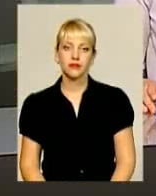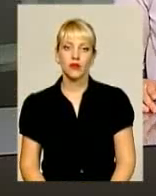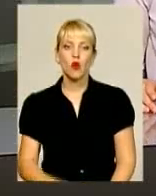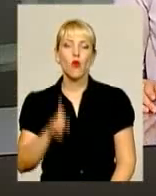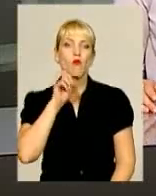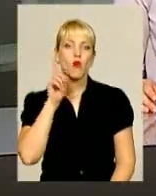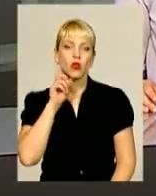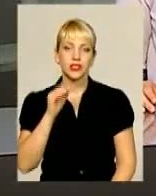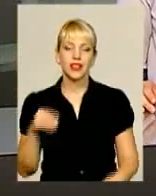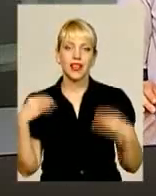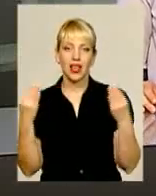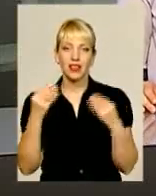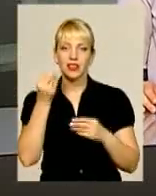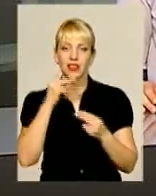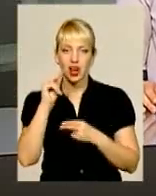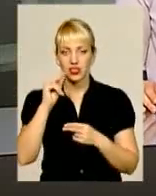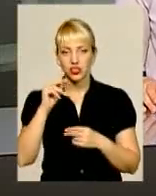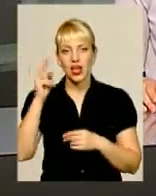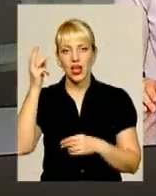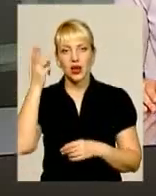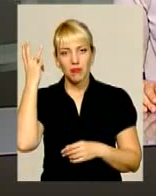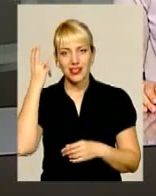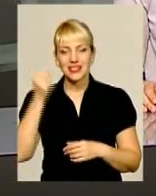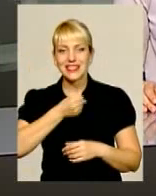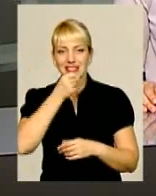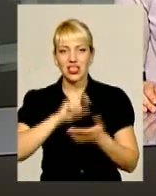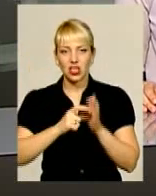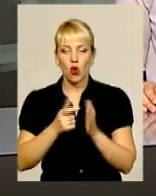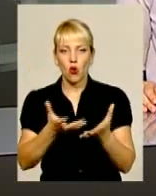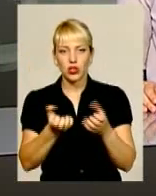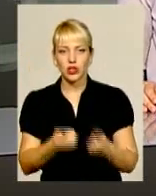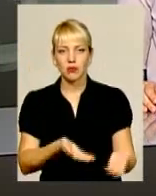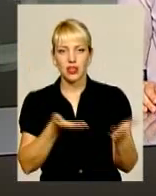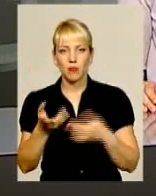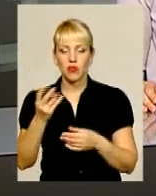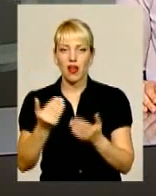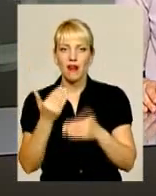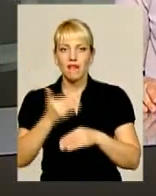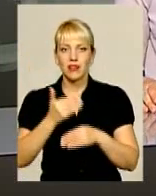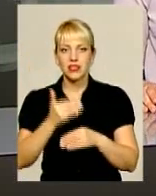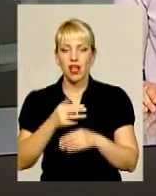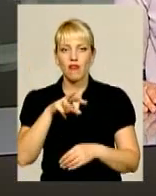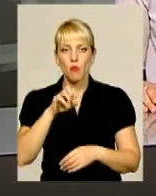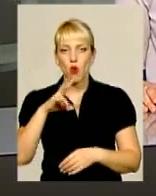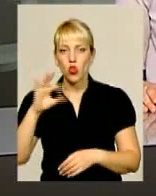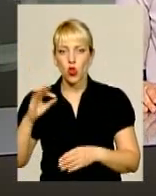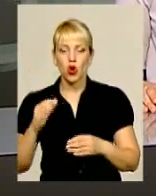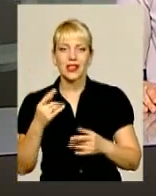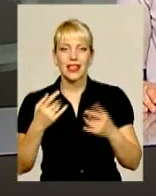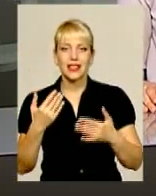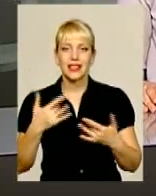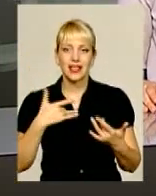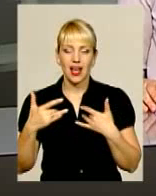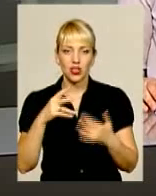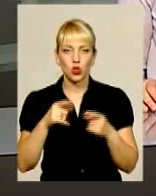Молоді і елітні. Крещі хмельницькі старшокласники отримали запрошення на виставу у монотеатр «Кут». Проект «Молода